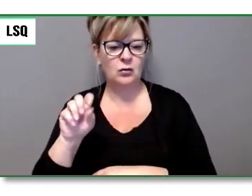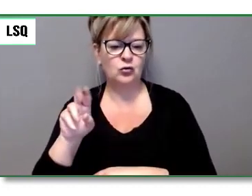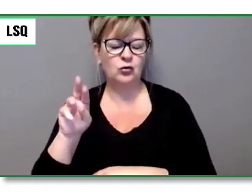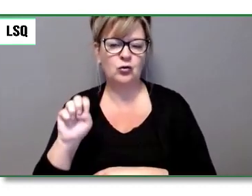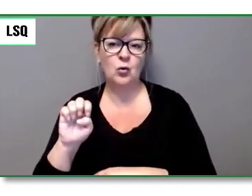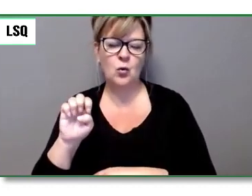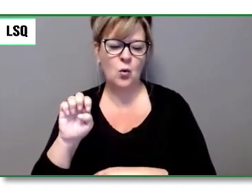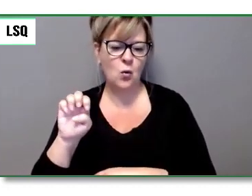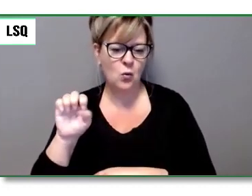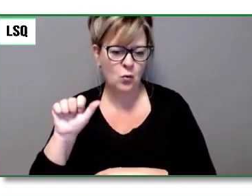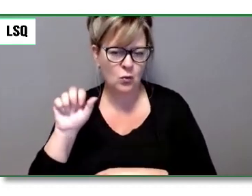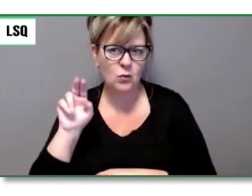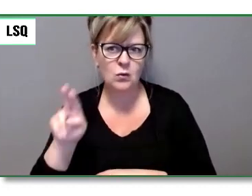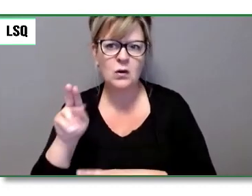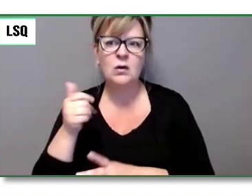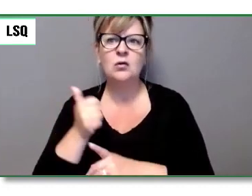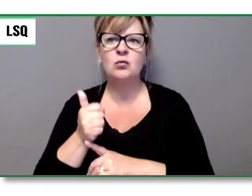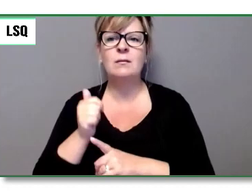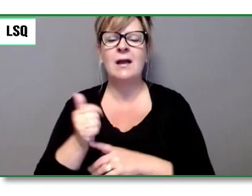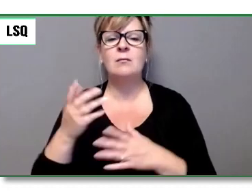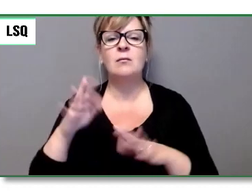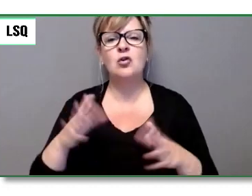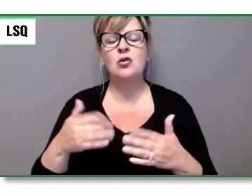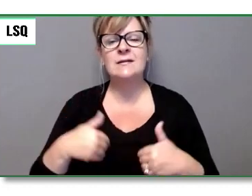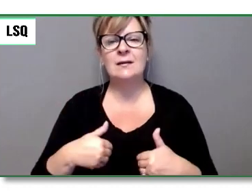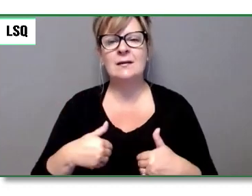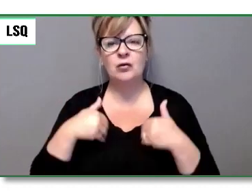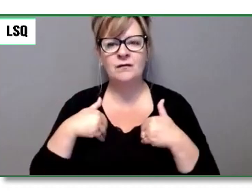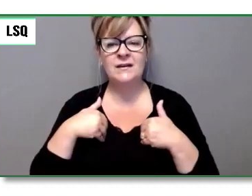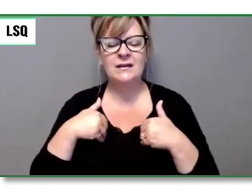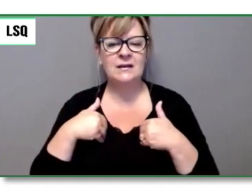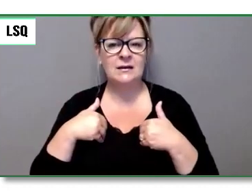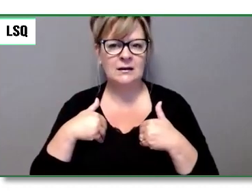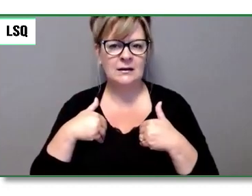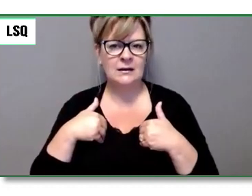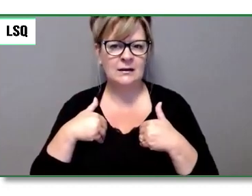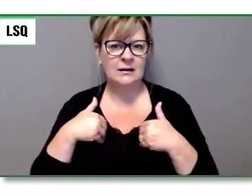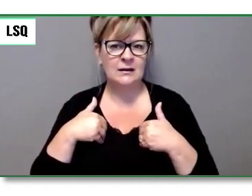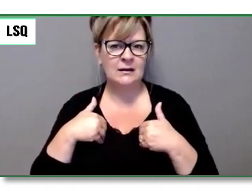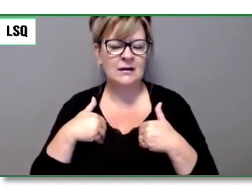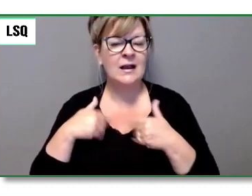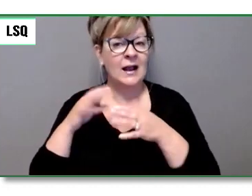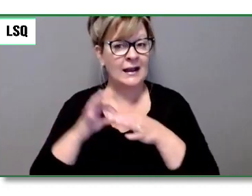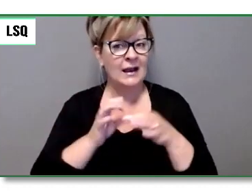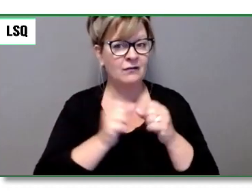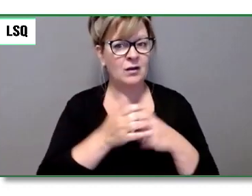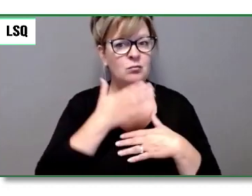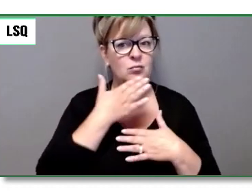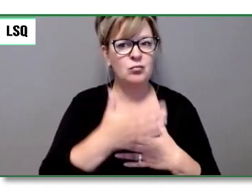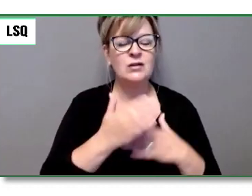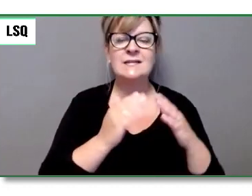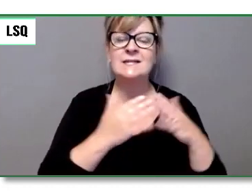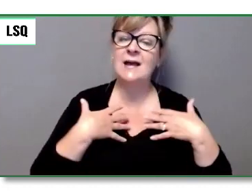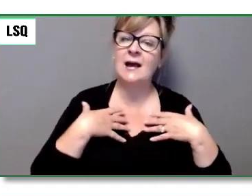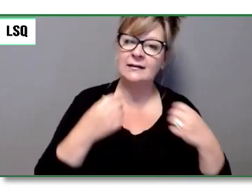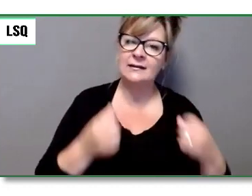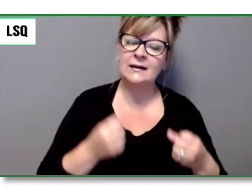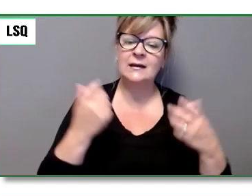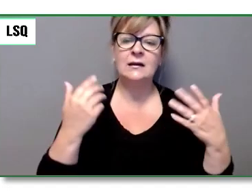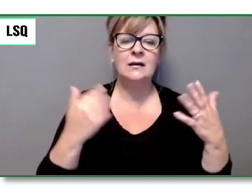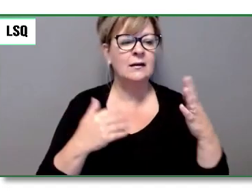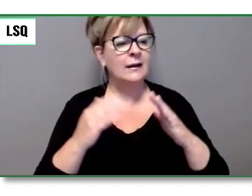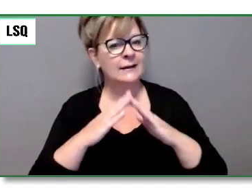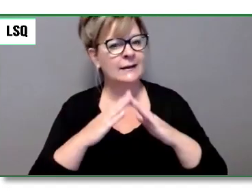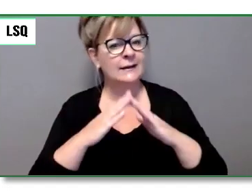santé. Constructeur de cabanes, sommeur de haricots, le corps de Thoreau est le principal instrument qu'il utilise dans son expérience de vie dans un